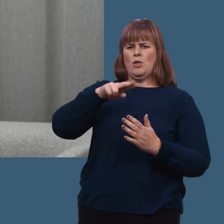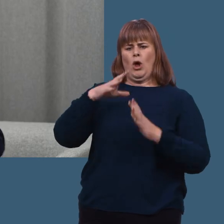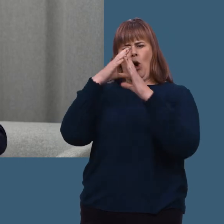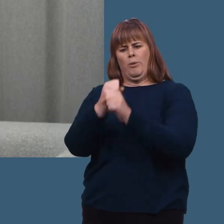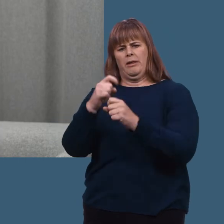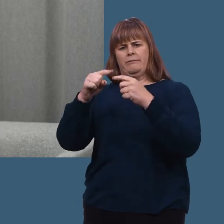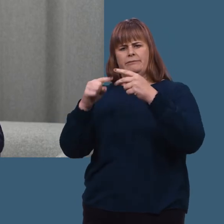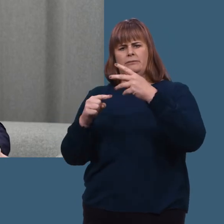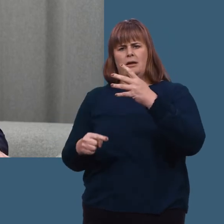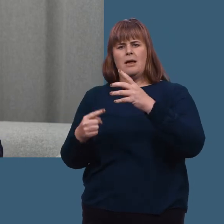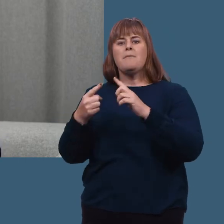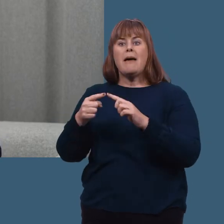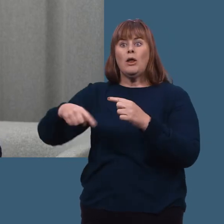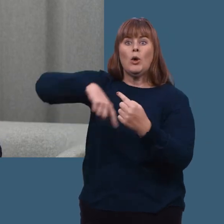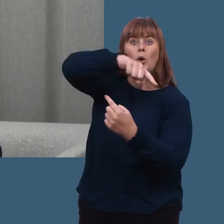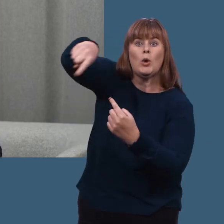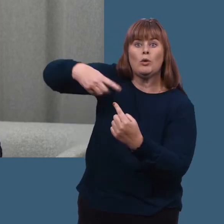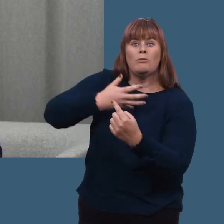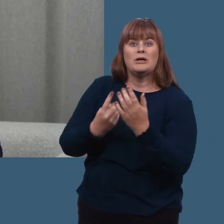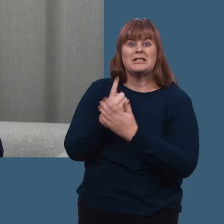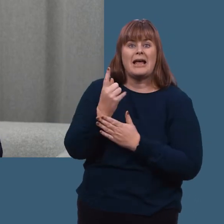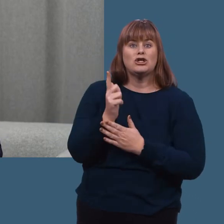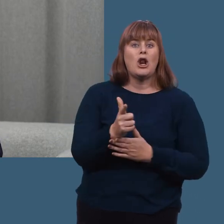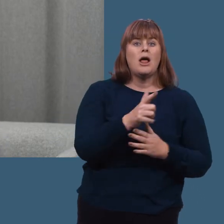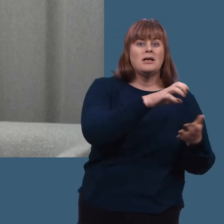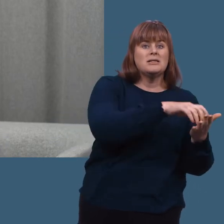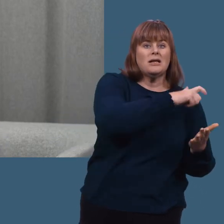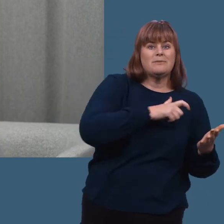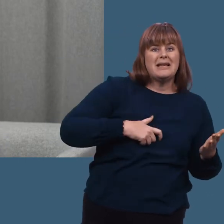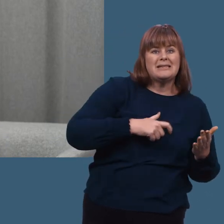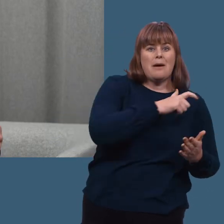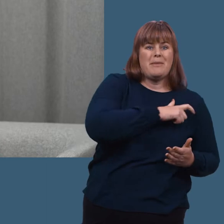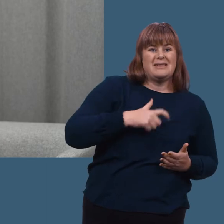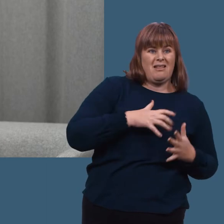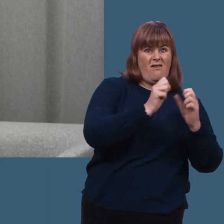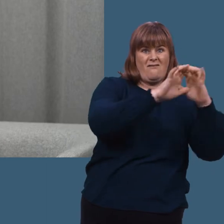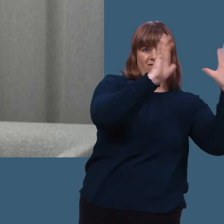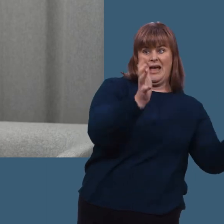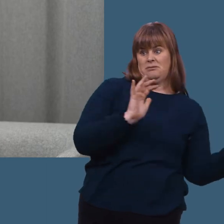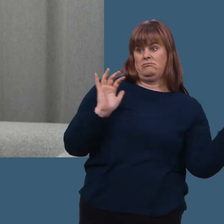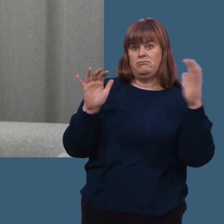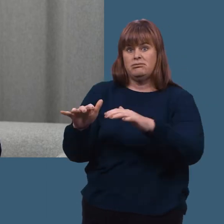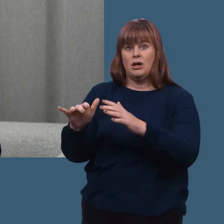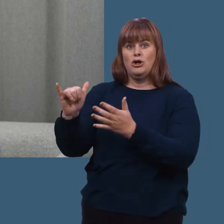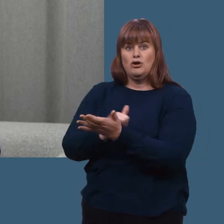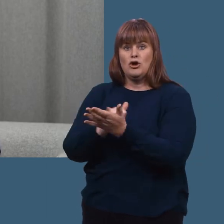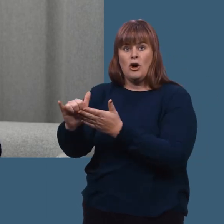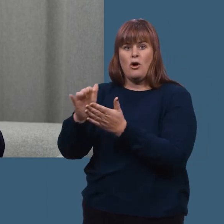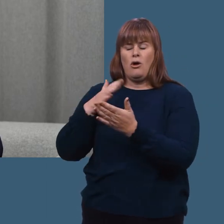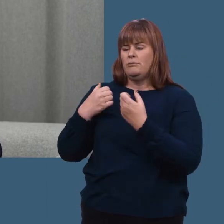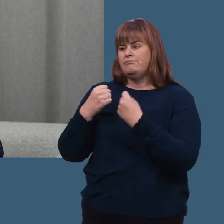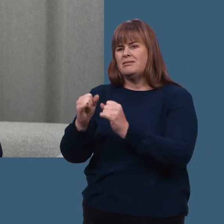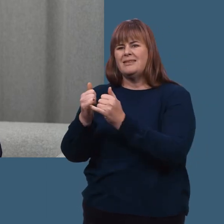Men så skjer det masse ting rundt, for den uka så er det statsminister og presidenter fra hele verden i New York. Så det er det mange sånne